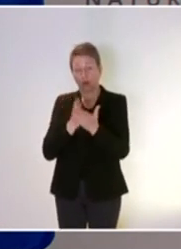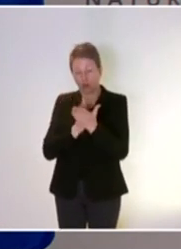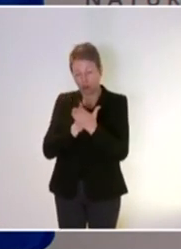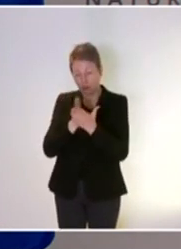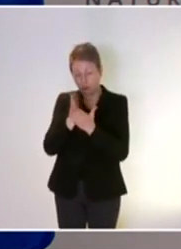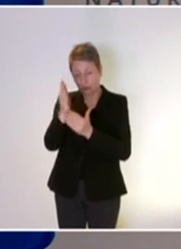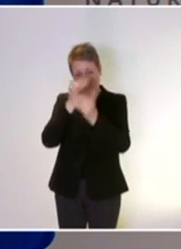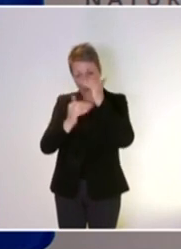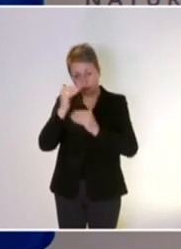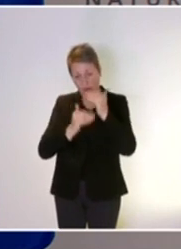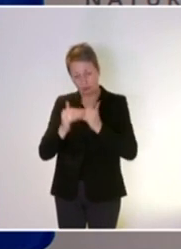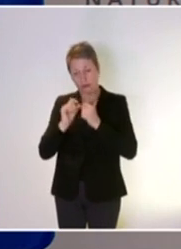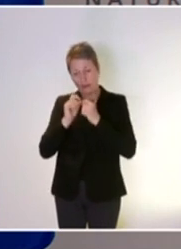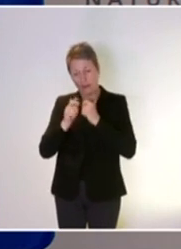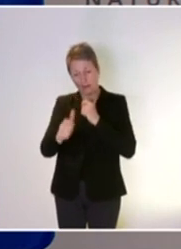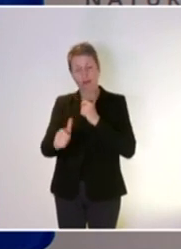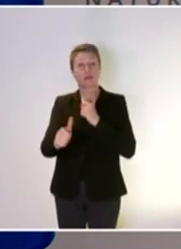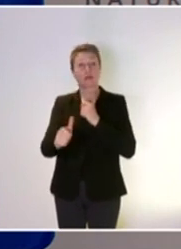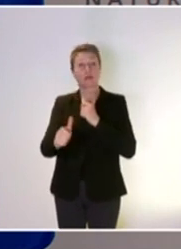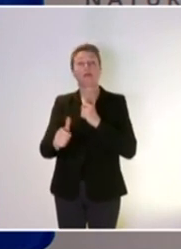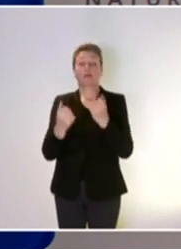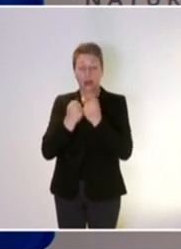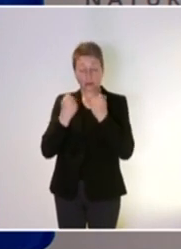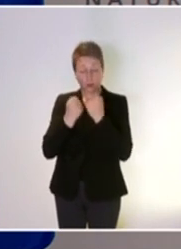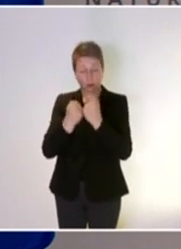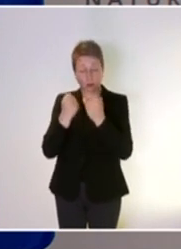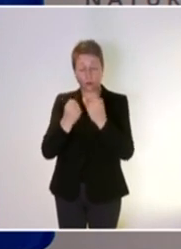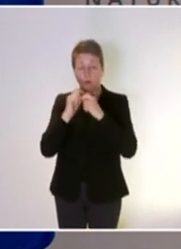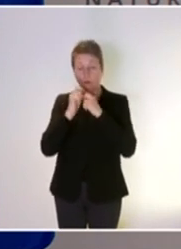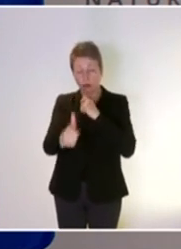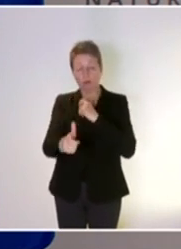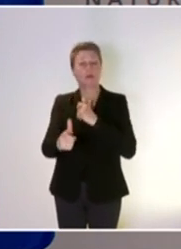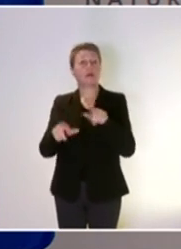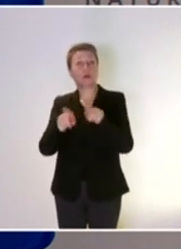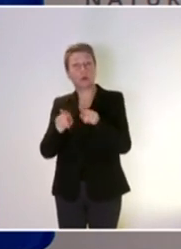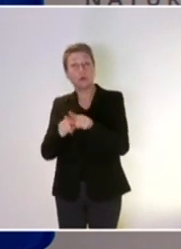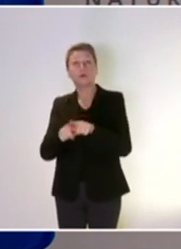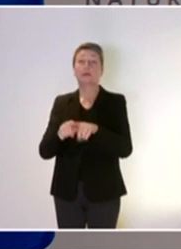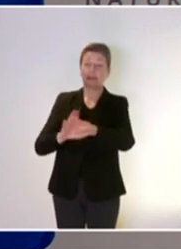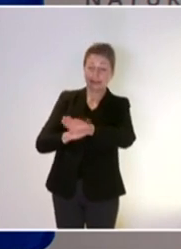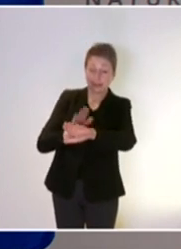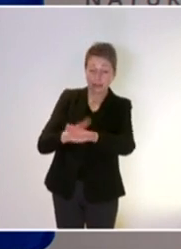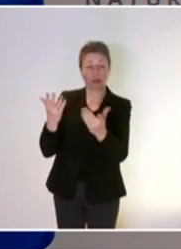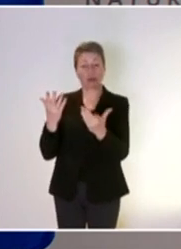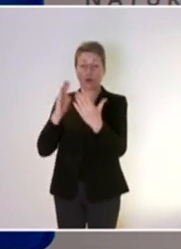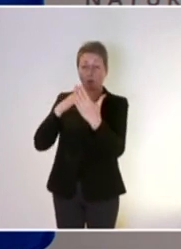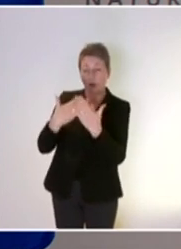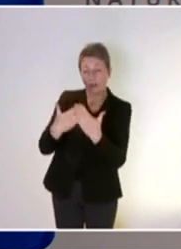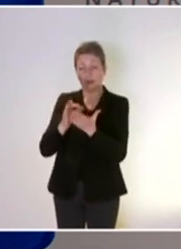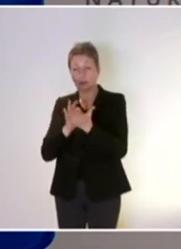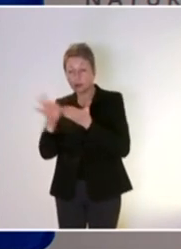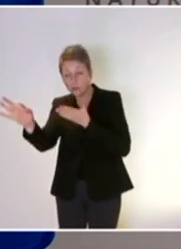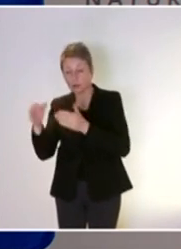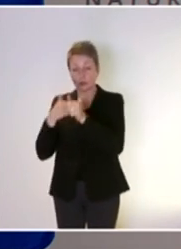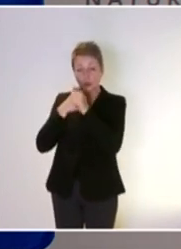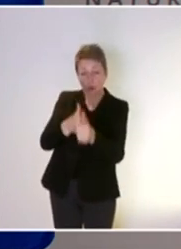demande des déclinaisons en plan d'action, des déclinaisons en termes d'indicateurs, de points de rendez-vous, de trajectoires, de